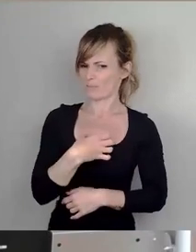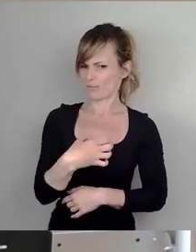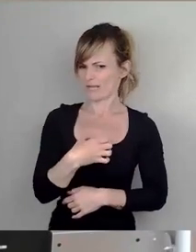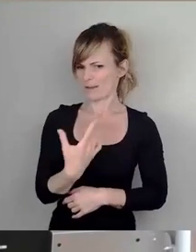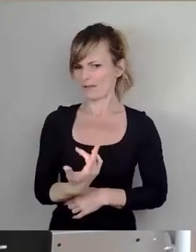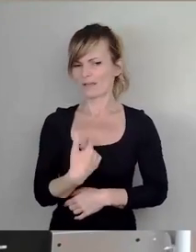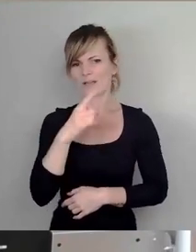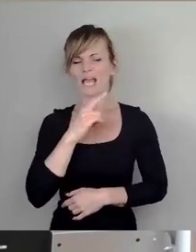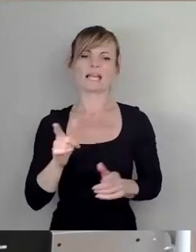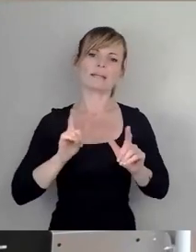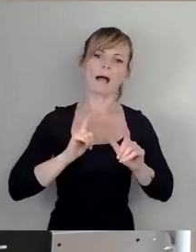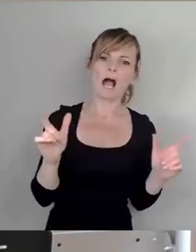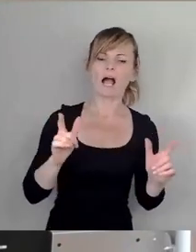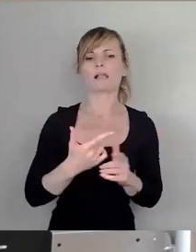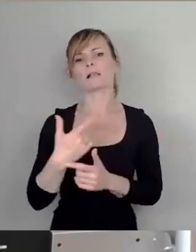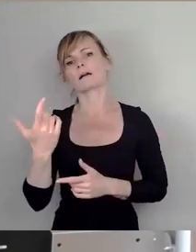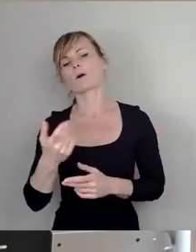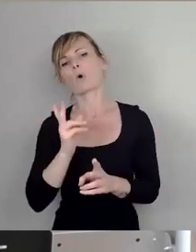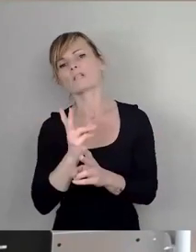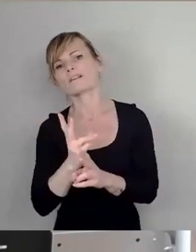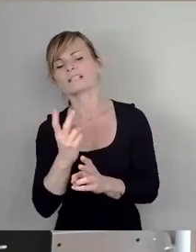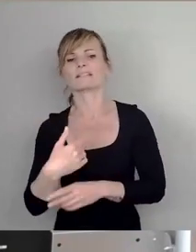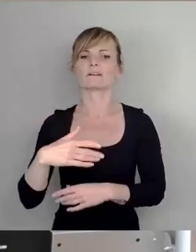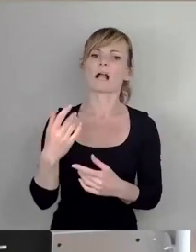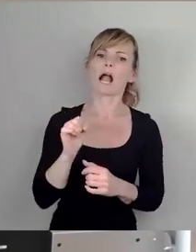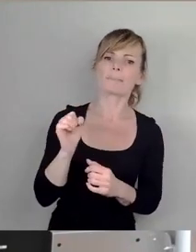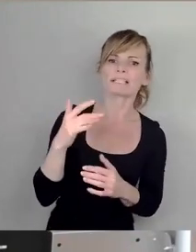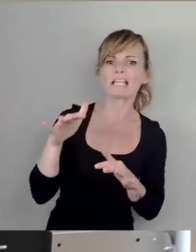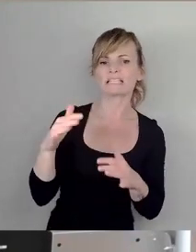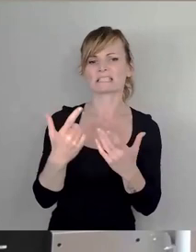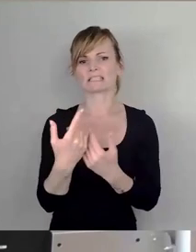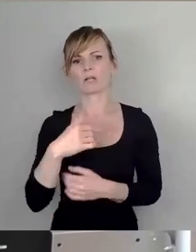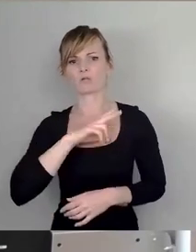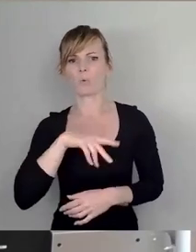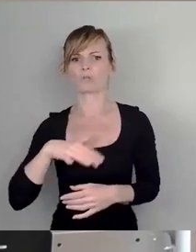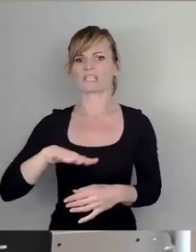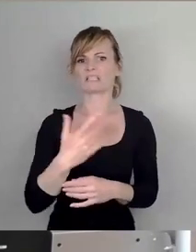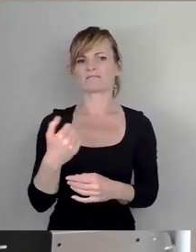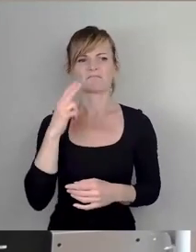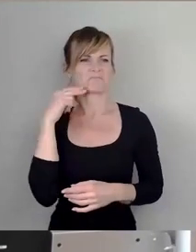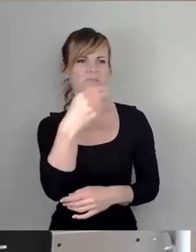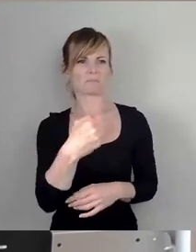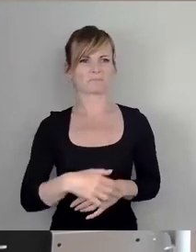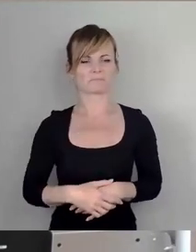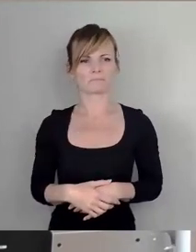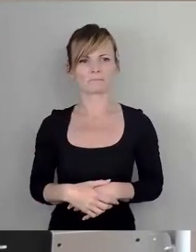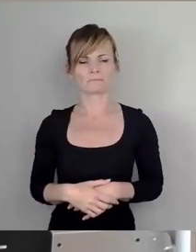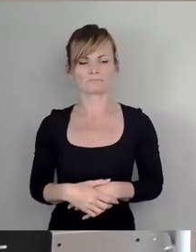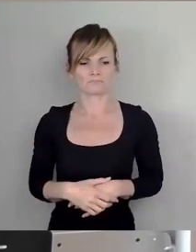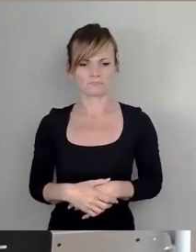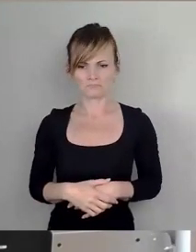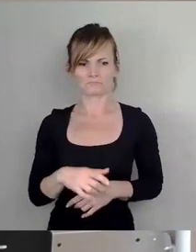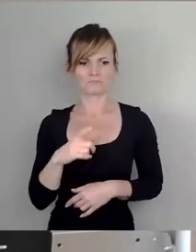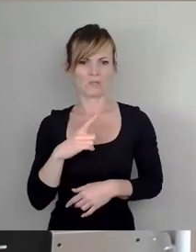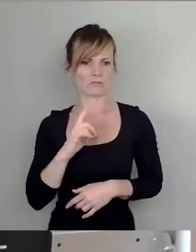liberalen, konservativen Monarchisten, Kapitalisten und Sozen zu benennen. Es spricht also nichts gegen eine Kommunistin. Ganz im